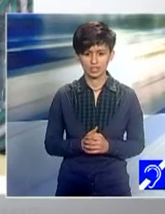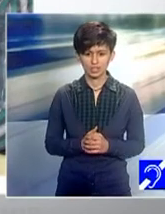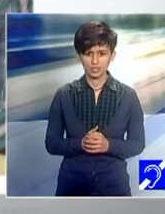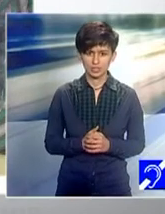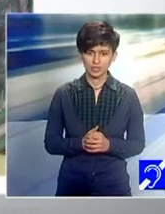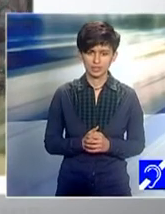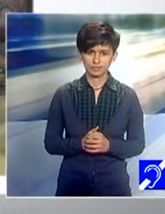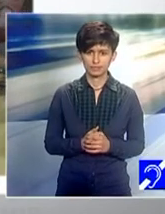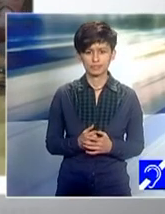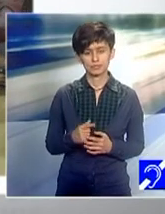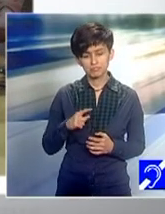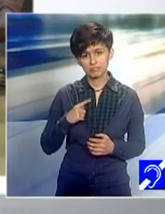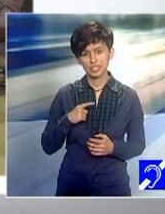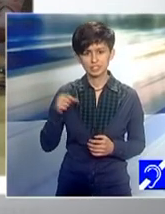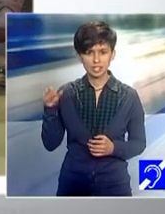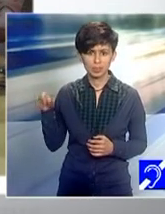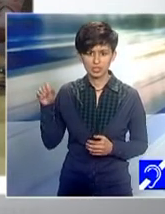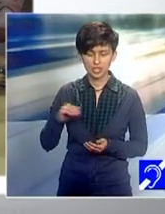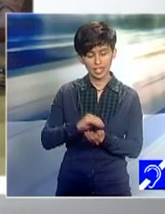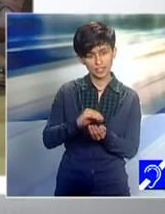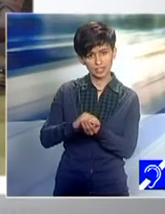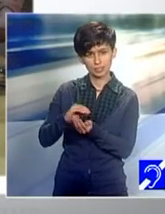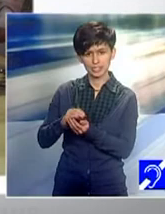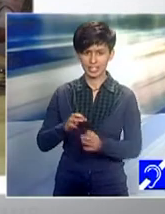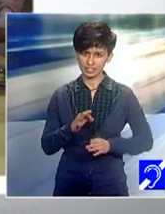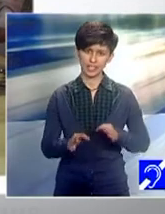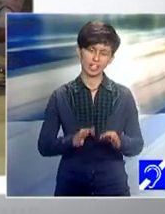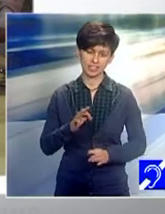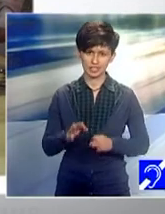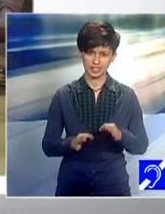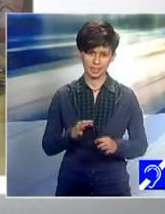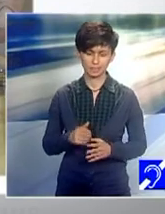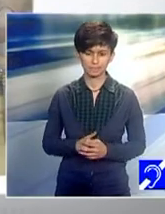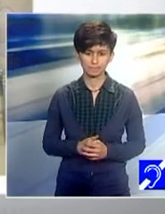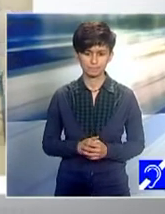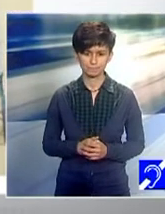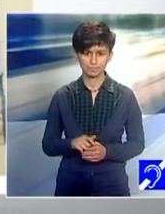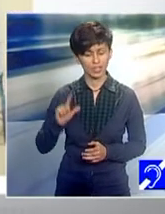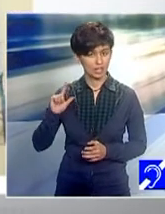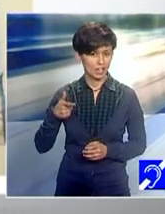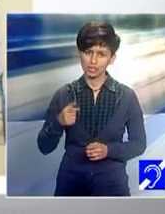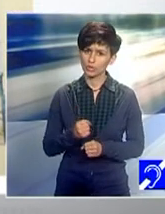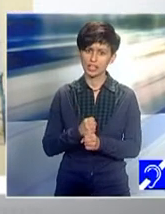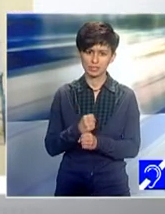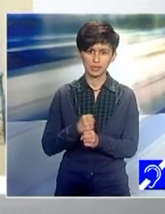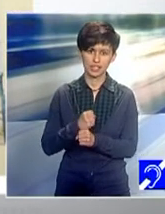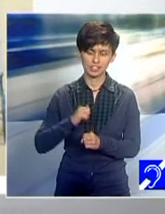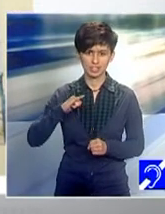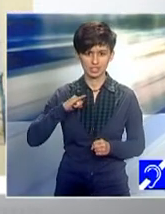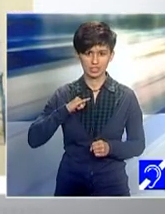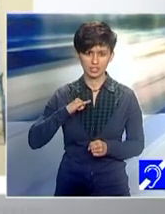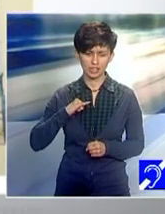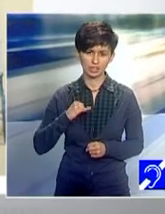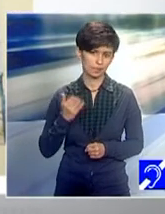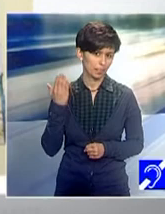încă își păstrează tradițiile. Asta o dată. A doua experiență foarte interesantă ar fi